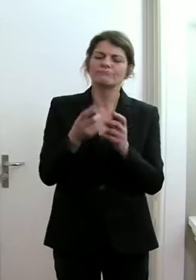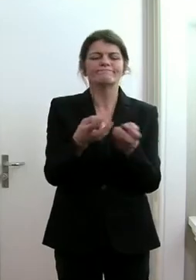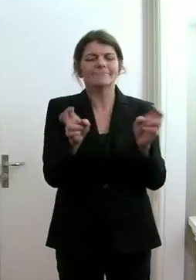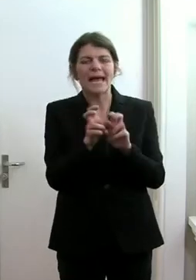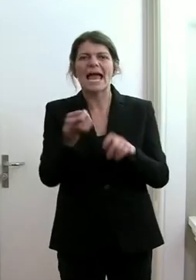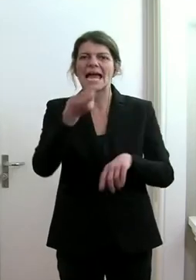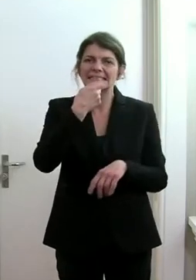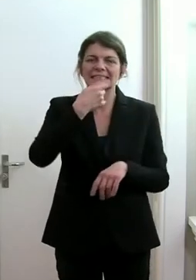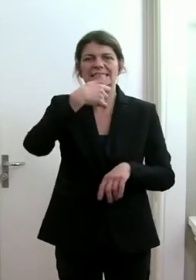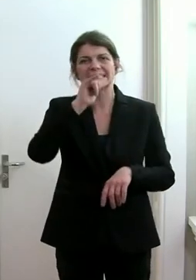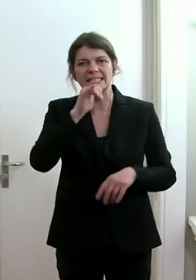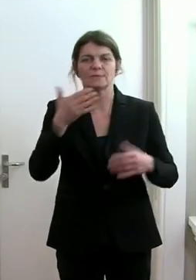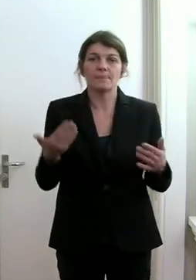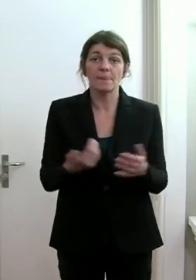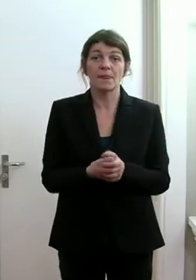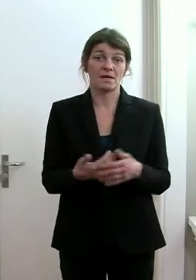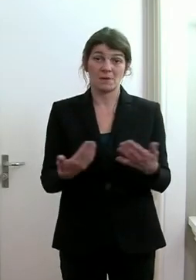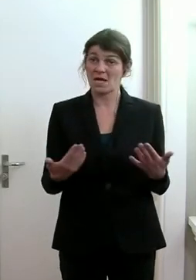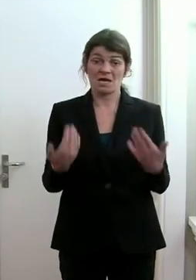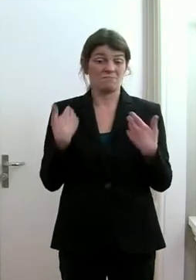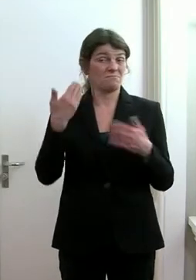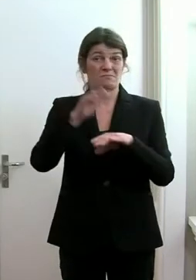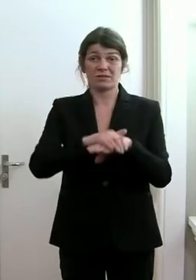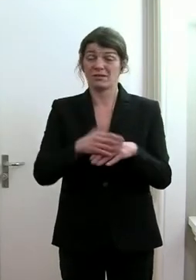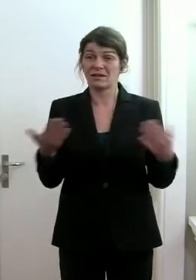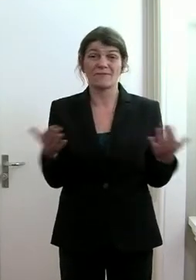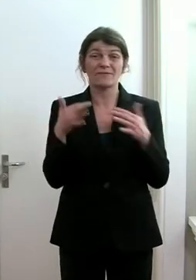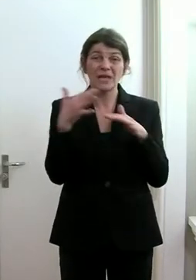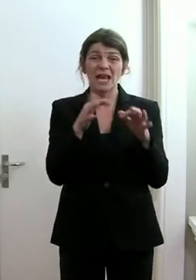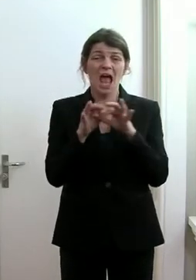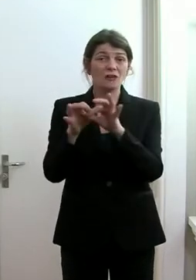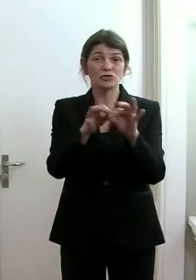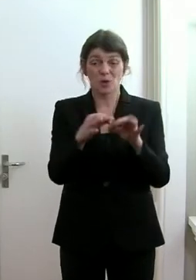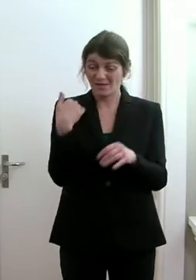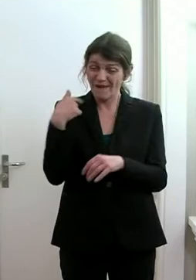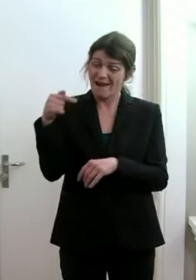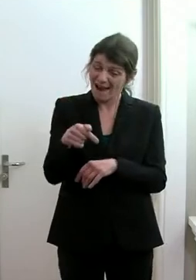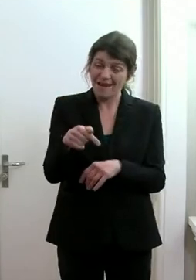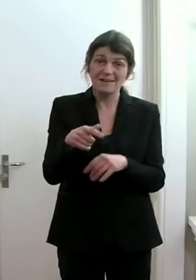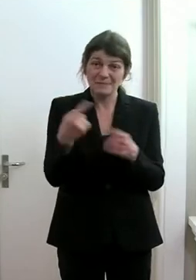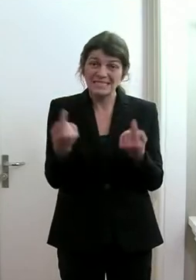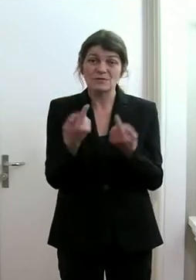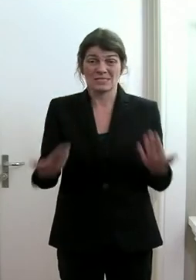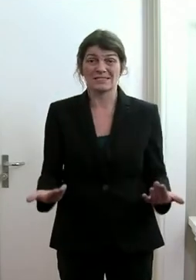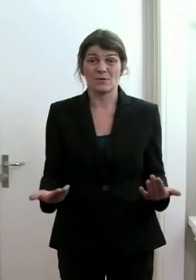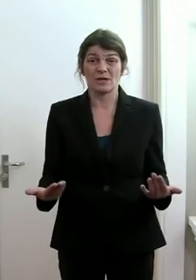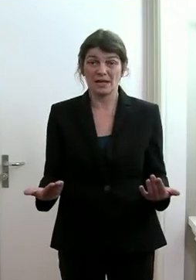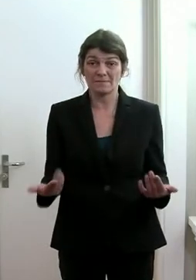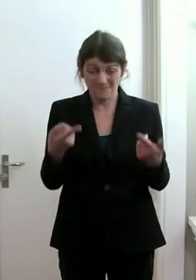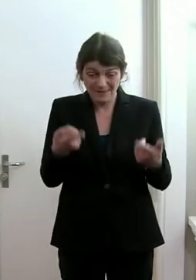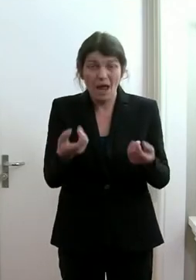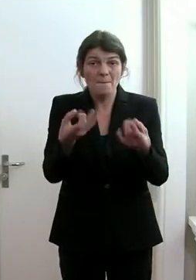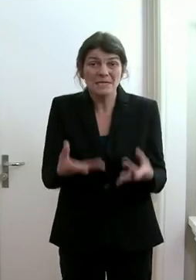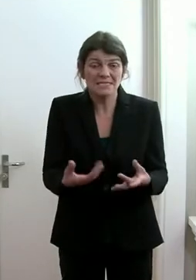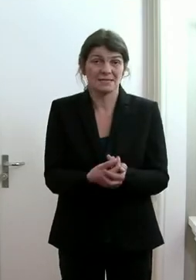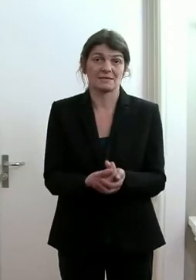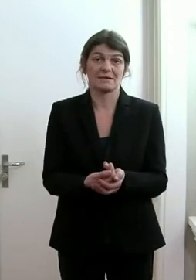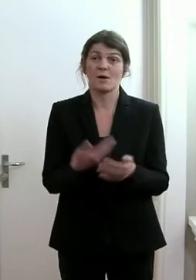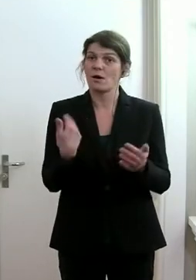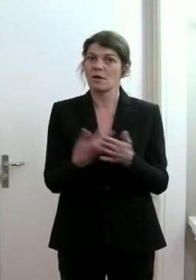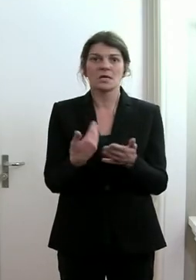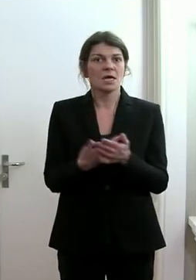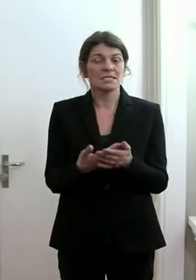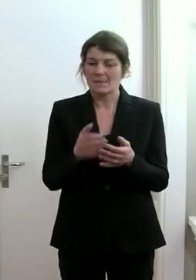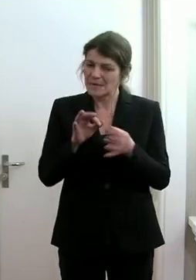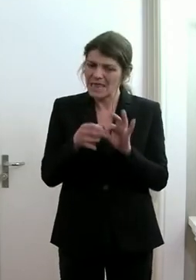isst oder trinkt. Und wir haben eben festgestellt, dass viele Ansteckungen eben genau in diesen Situationen stattfanden. Und deshalb mussten wir